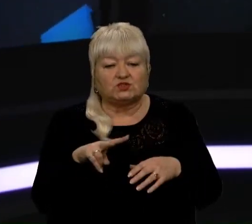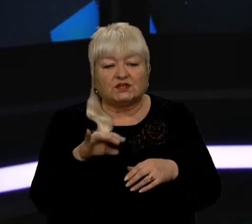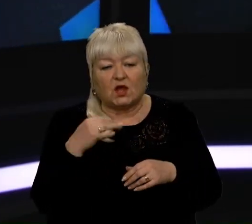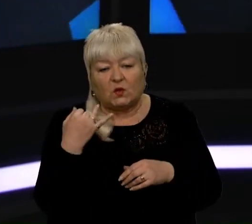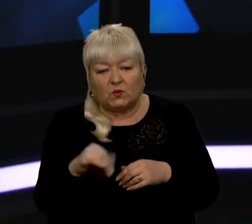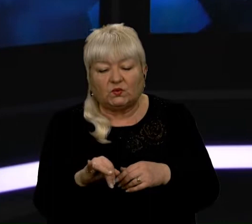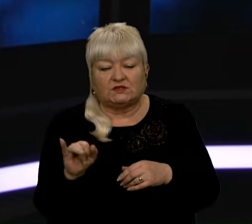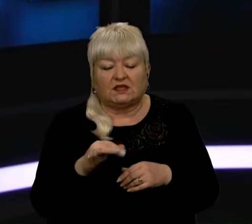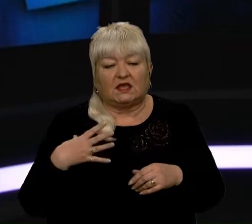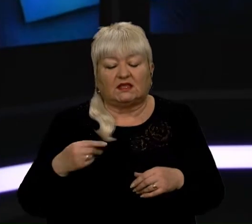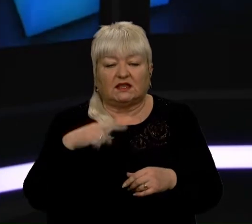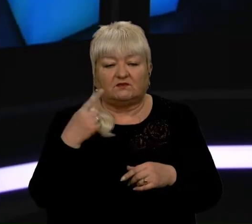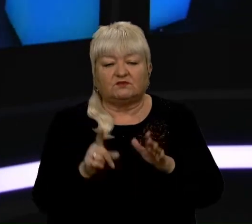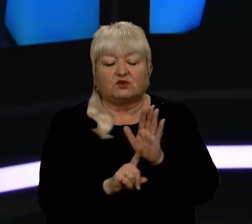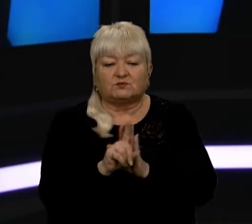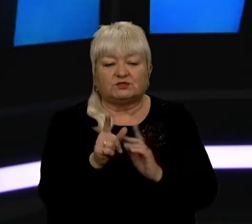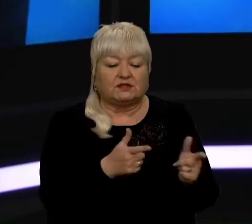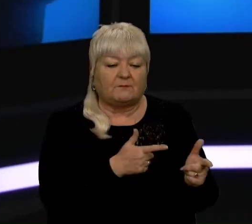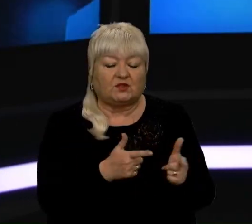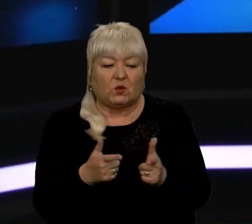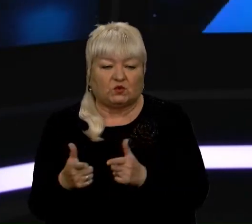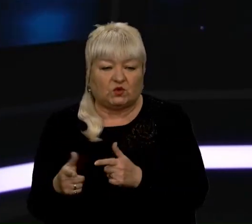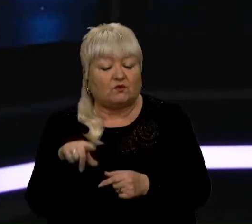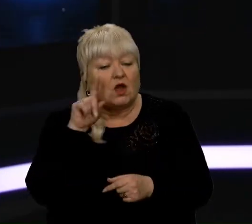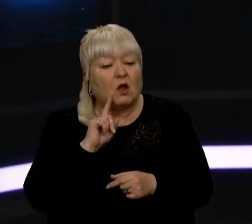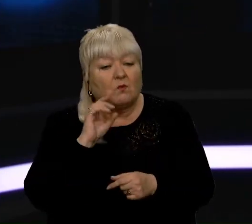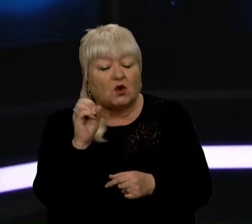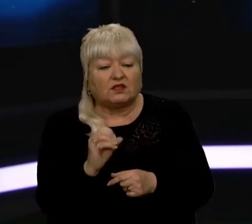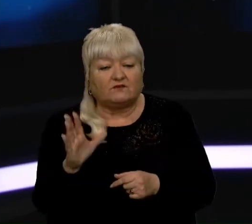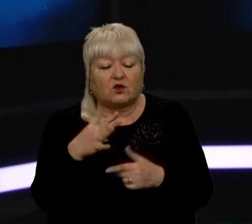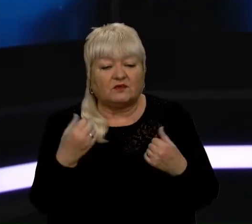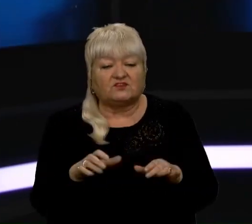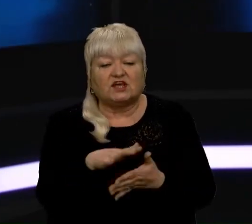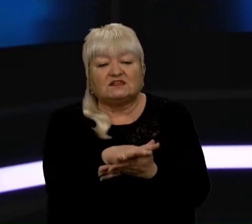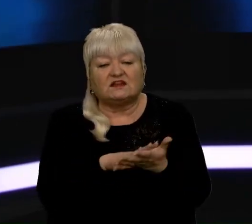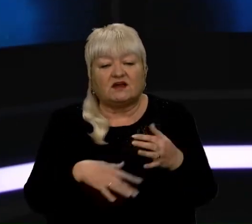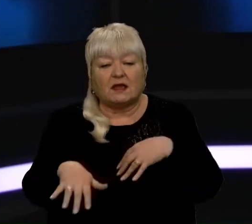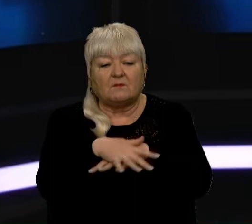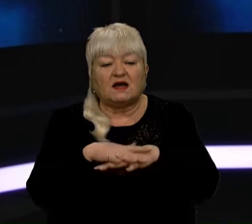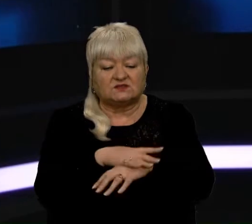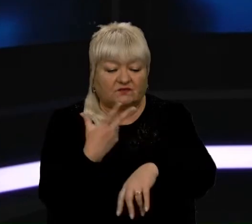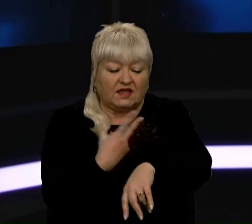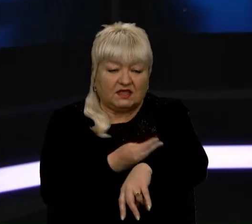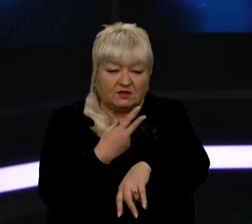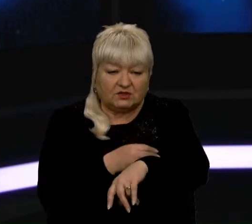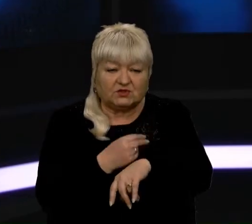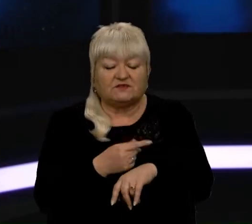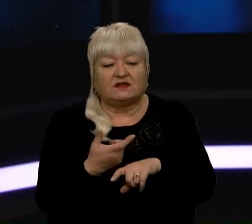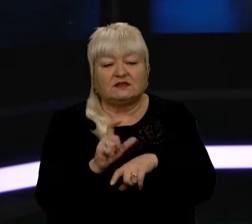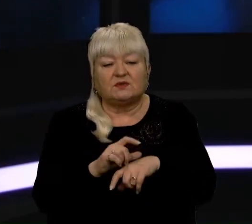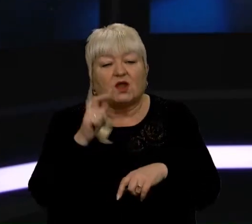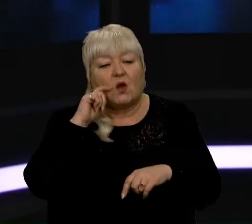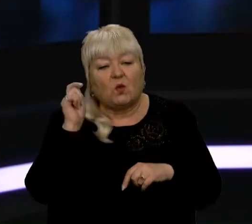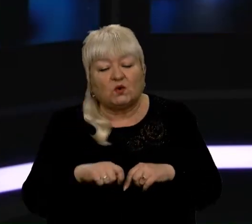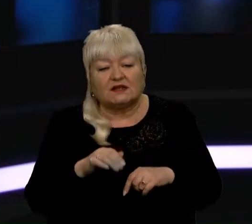і навіть на Львівщині розпочали підготовку. Та поки в Європі вже триває масова імунізація, ба більше українці